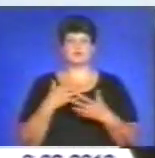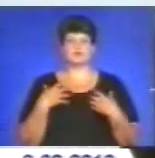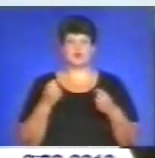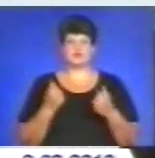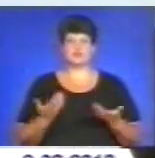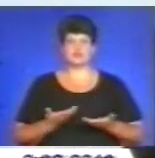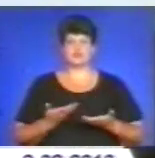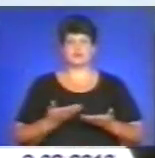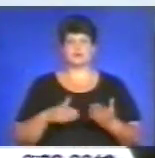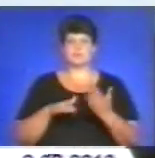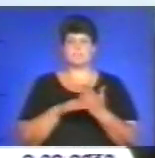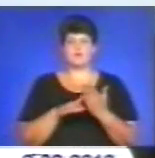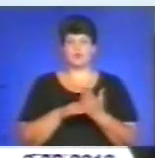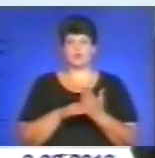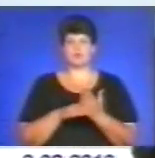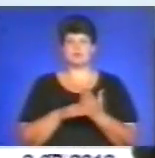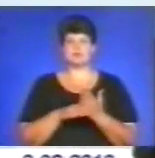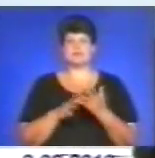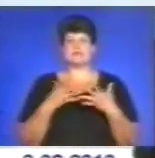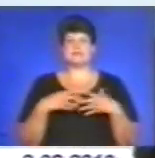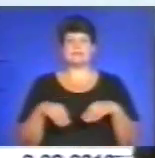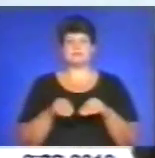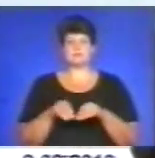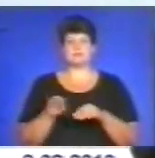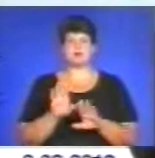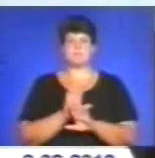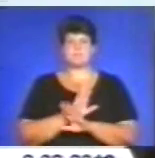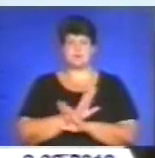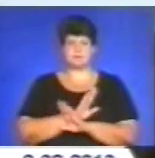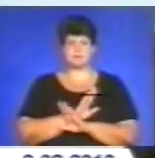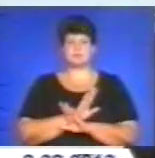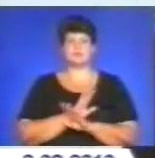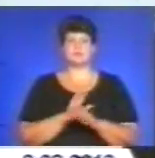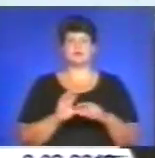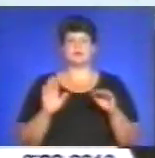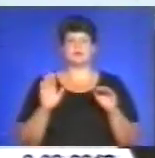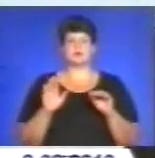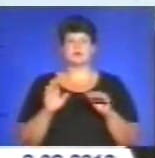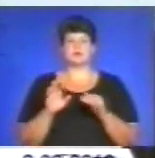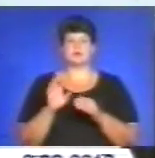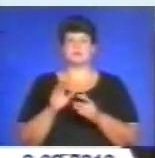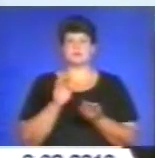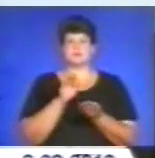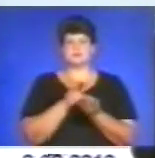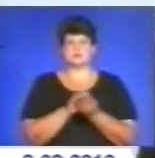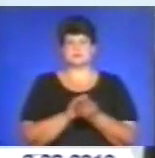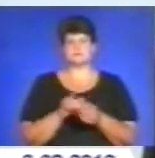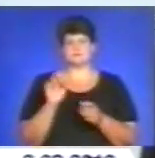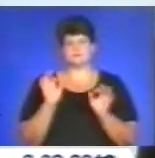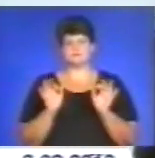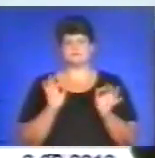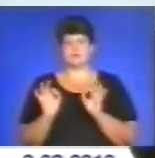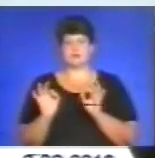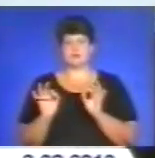семьям погибшим и проститься по-человечески, и в дальнейшем помочь, не оставить их